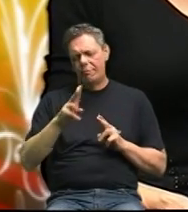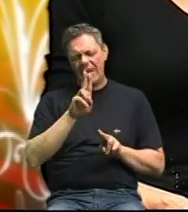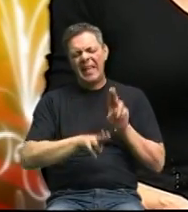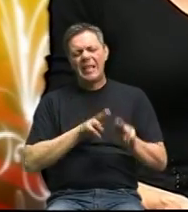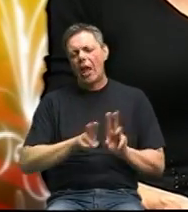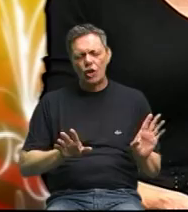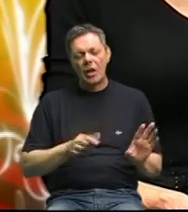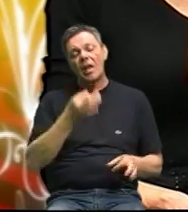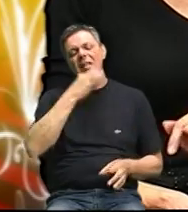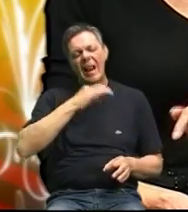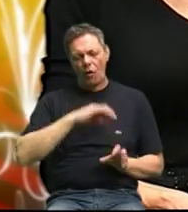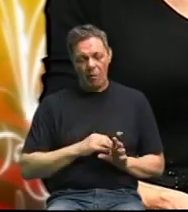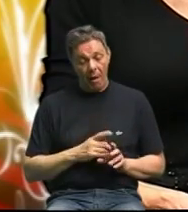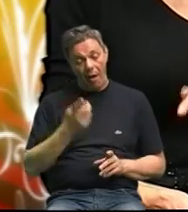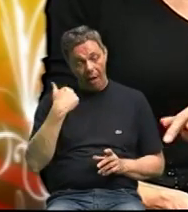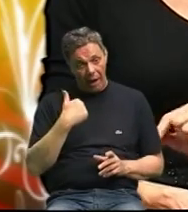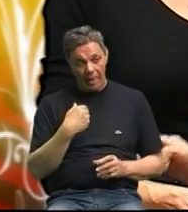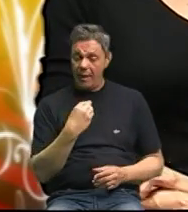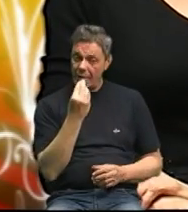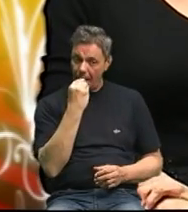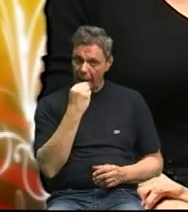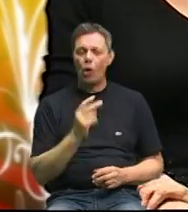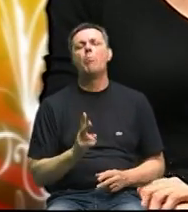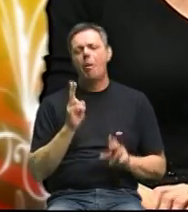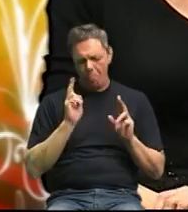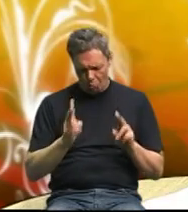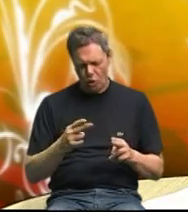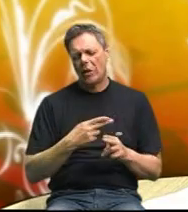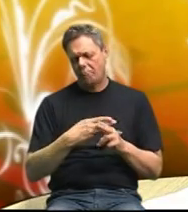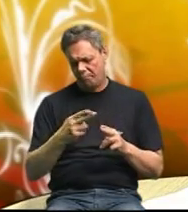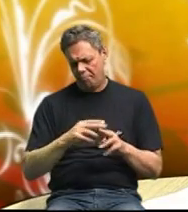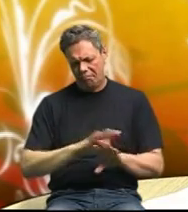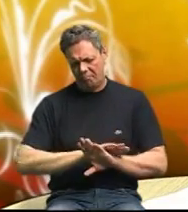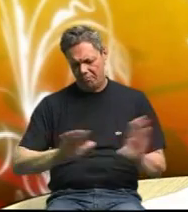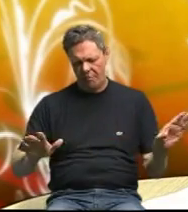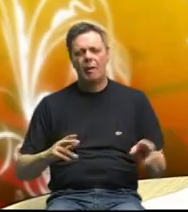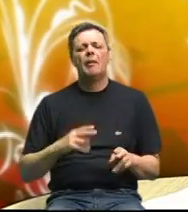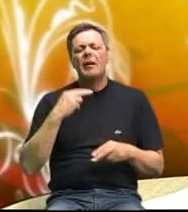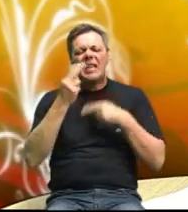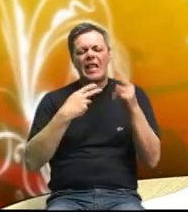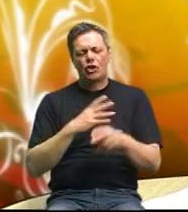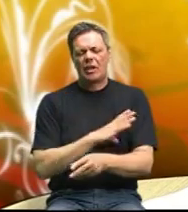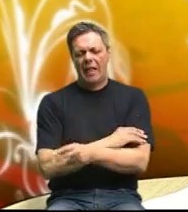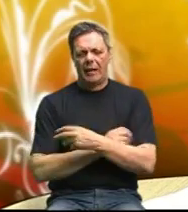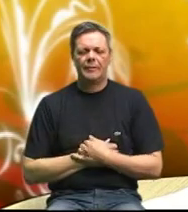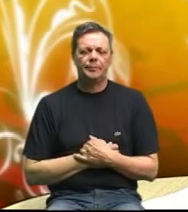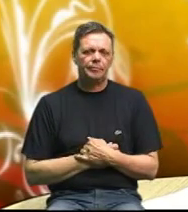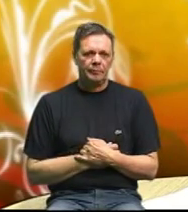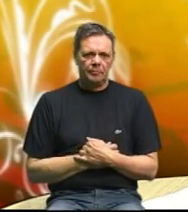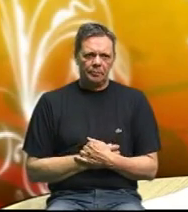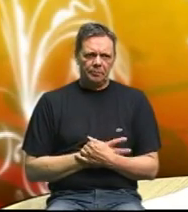tlak sa dijetov sa prehranom pravilnom prehranom on se postvari da imam